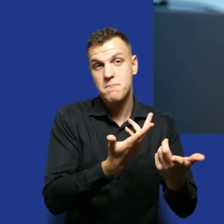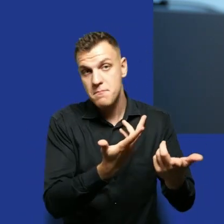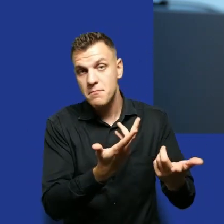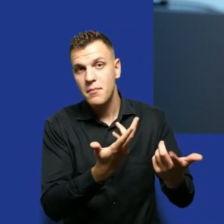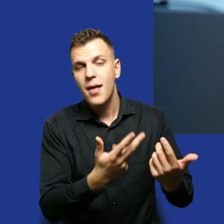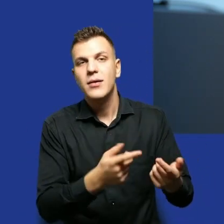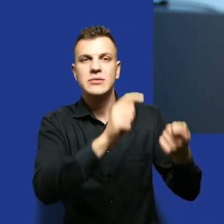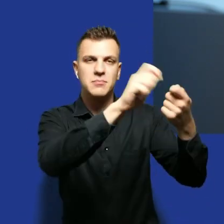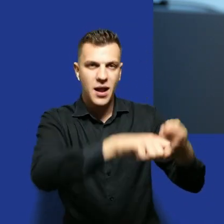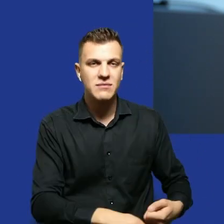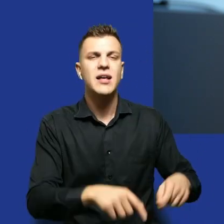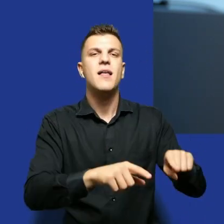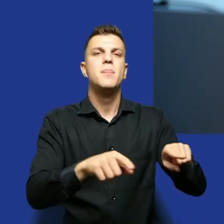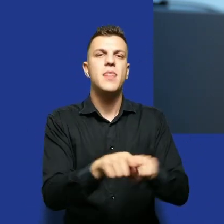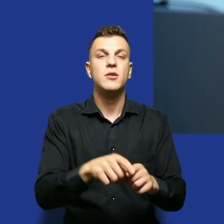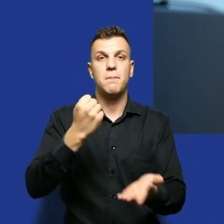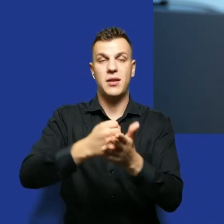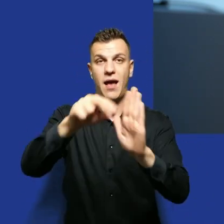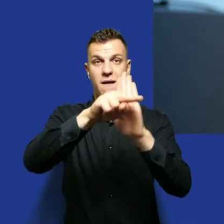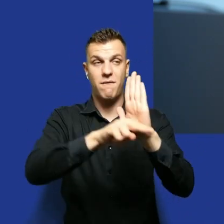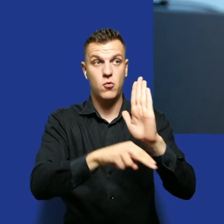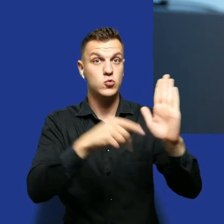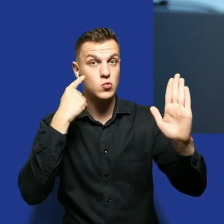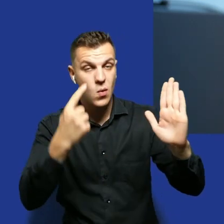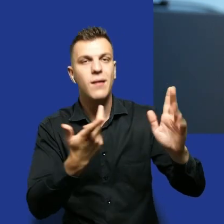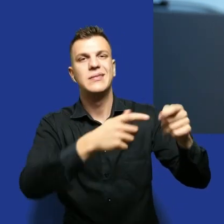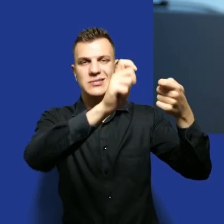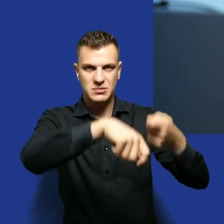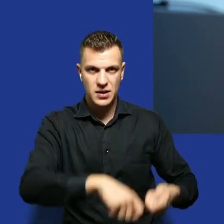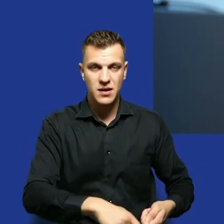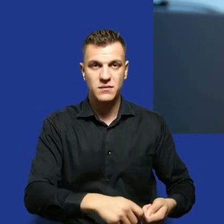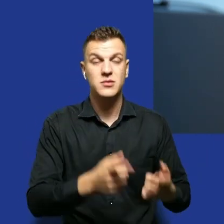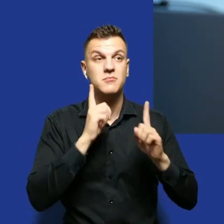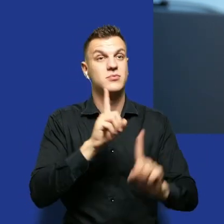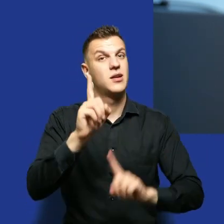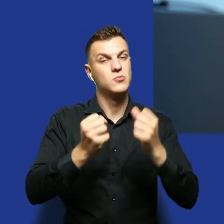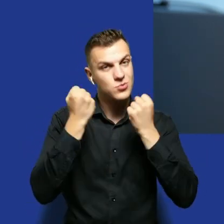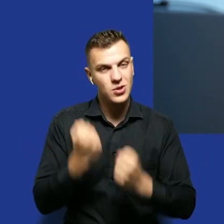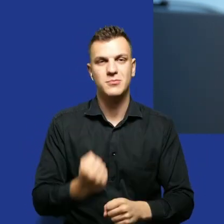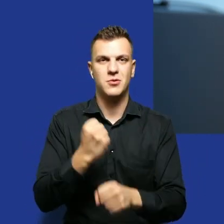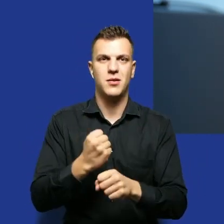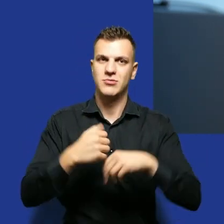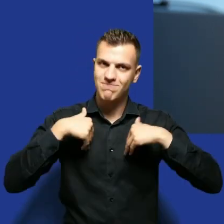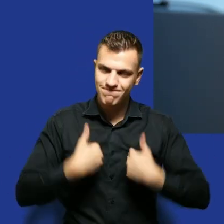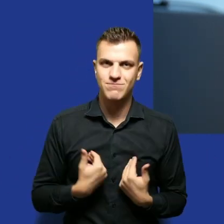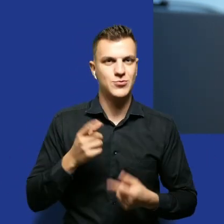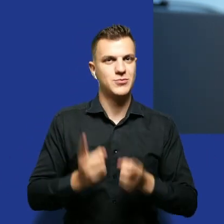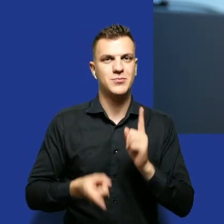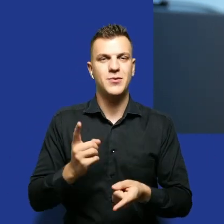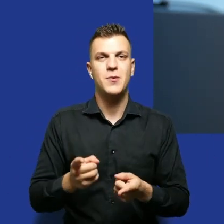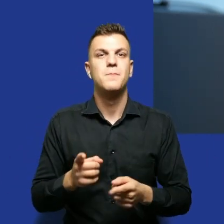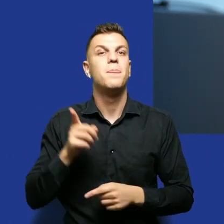jest prawo. Są to bardzo wyczerpujące i trudne działania, tak jak tutaj już zadając pytanie